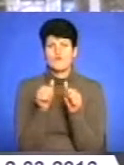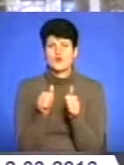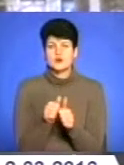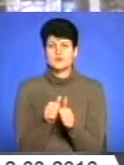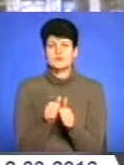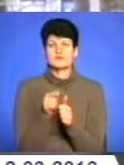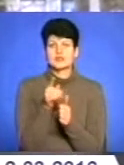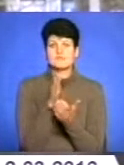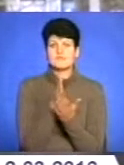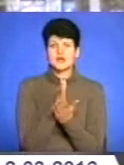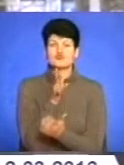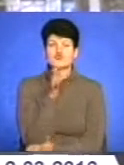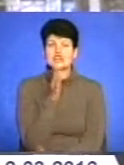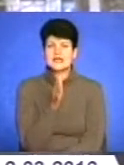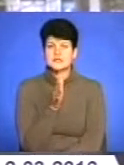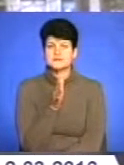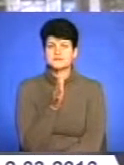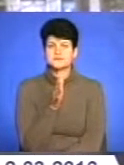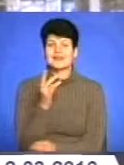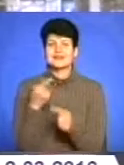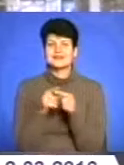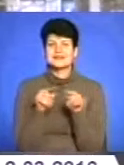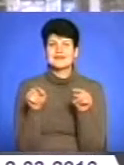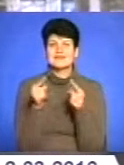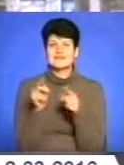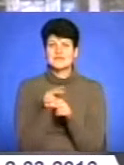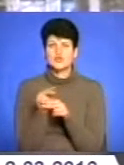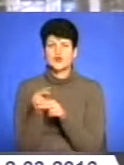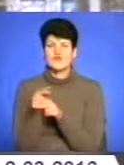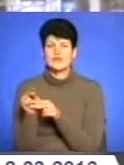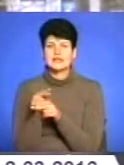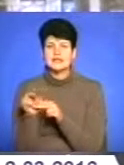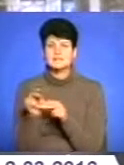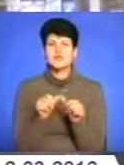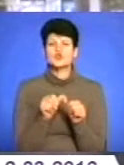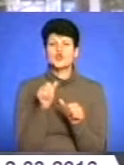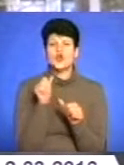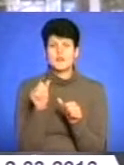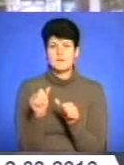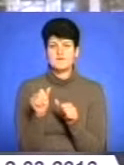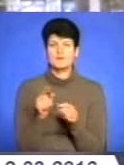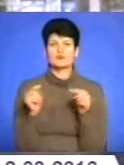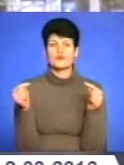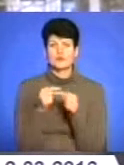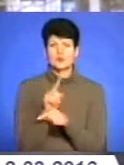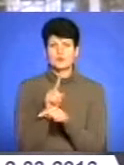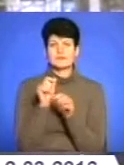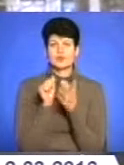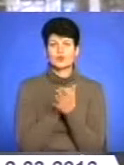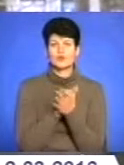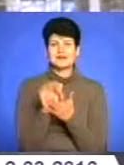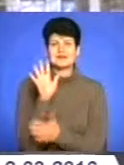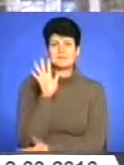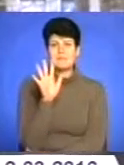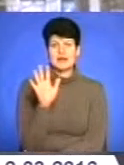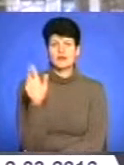вони мають час це відновити. Зокрема, відповідно до нормативних документів, з 5